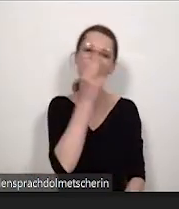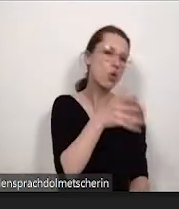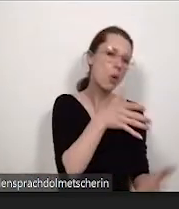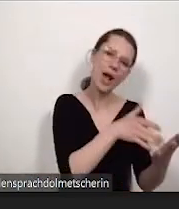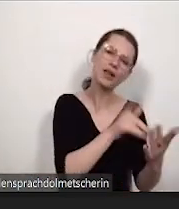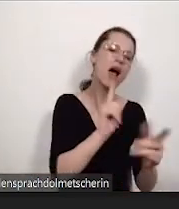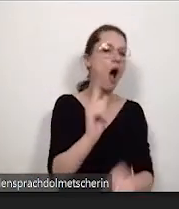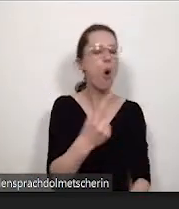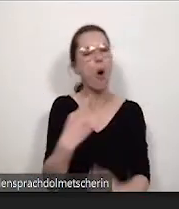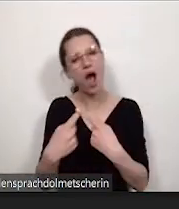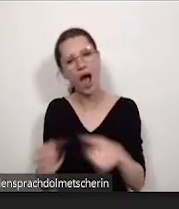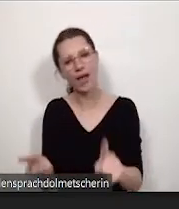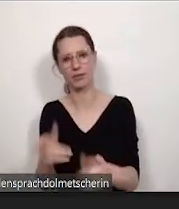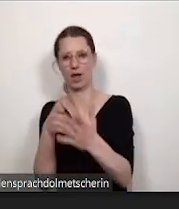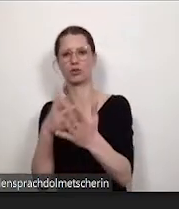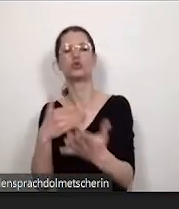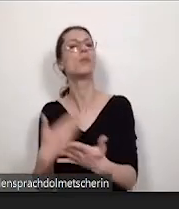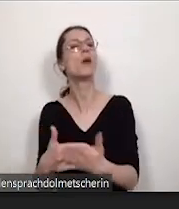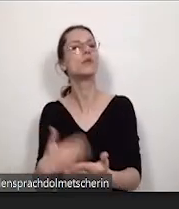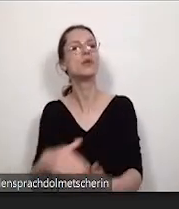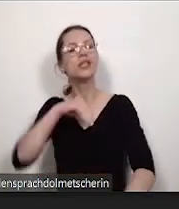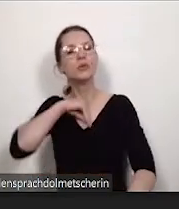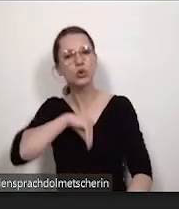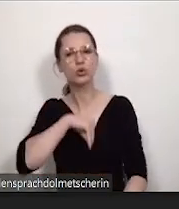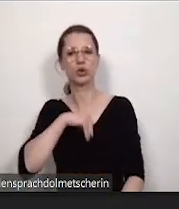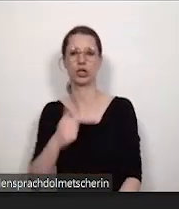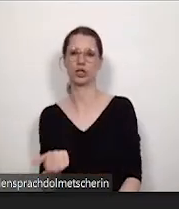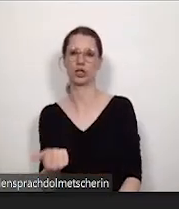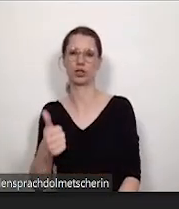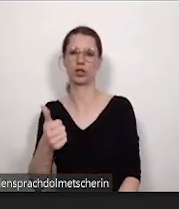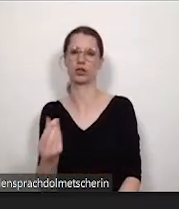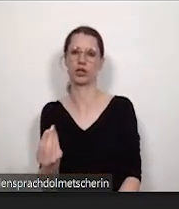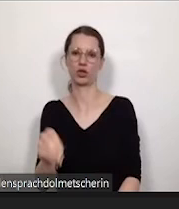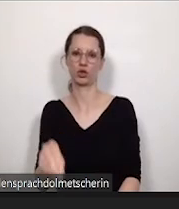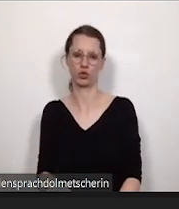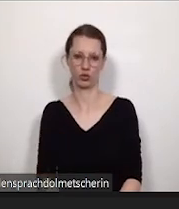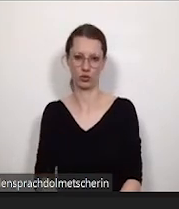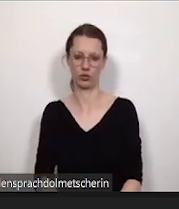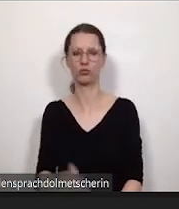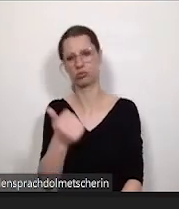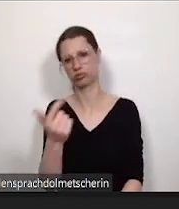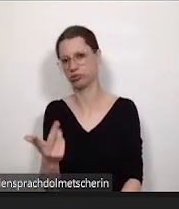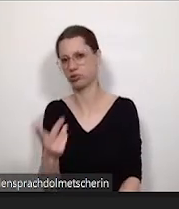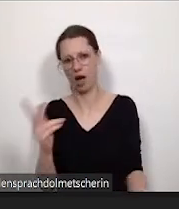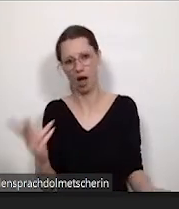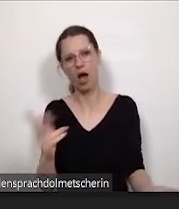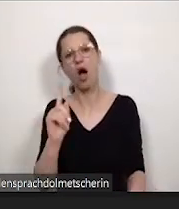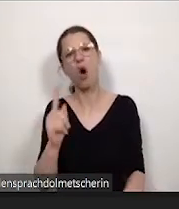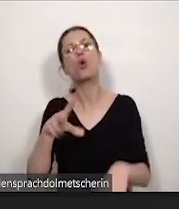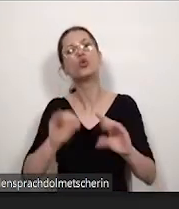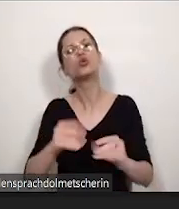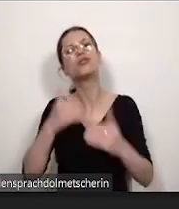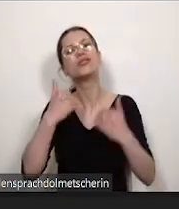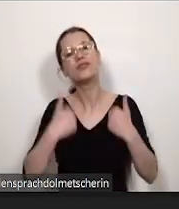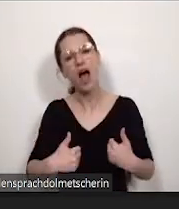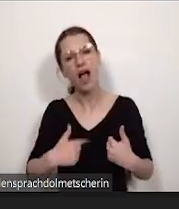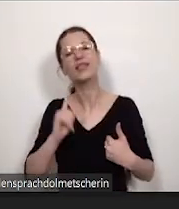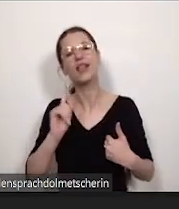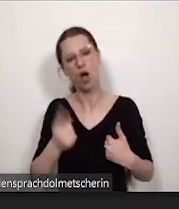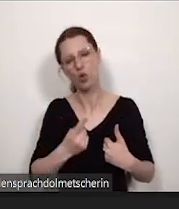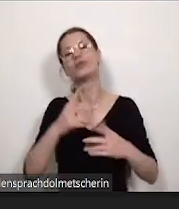anderen auch, wie zum Beispiel psychische Beeinträchtigungen etc. und Learning Analytics mit dem Ziel, das Nutzungsverhalten zu untersuchen,